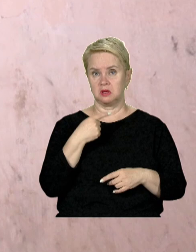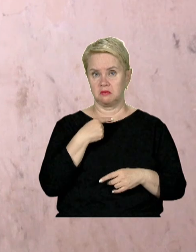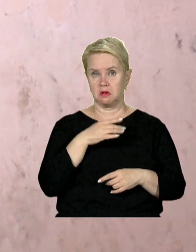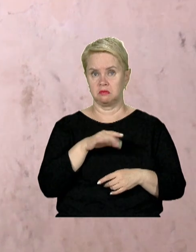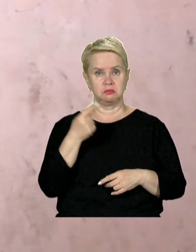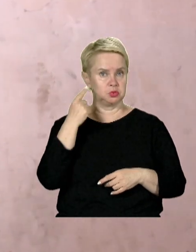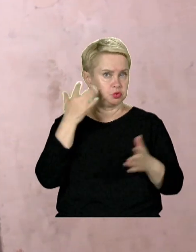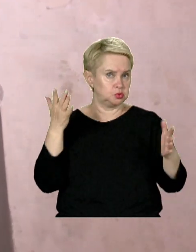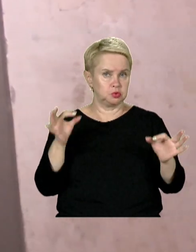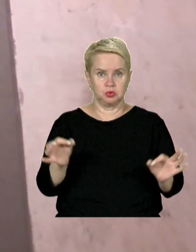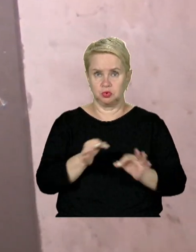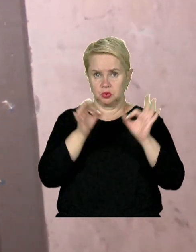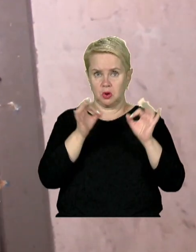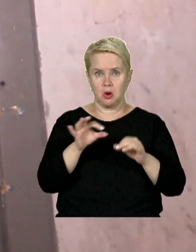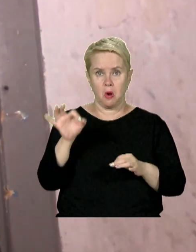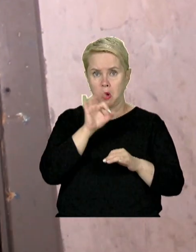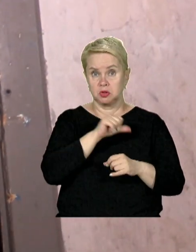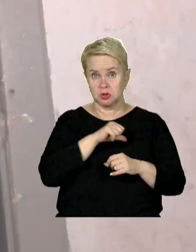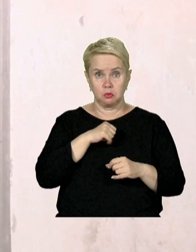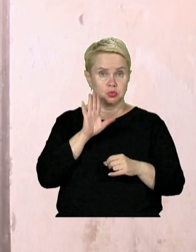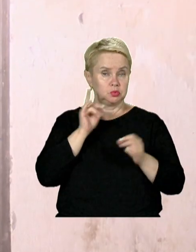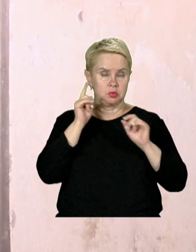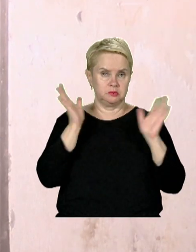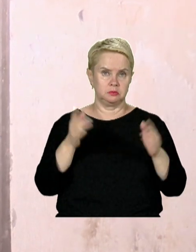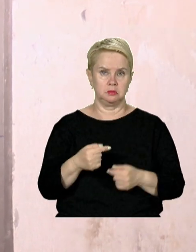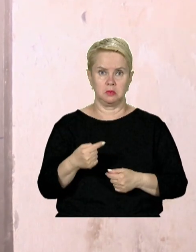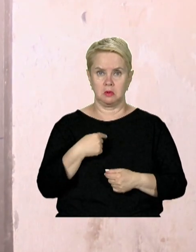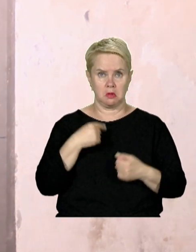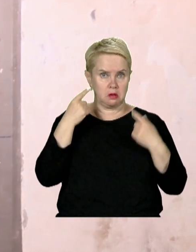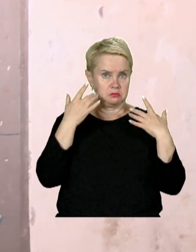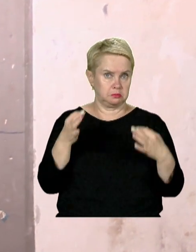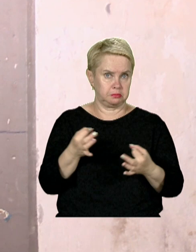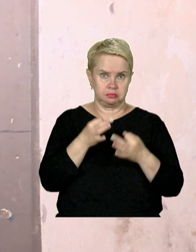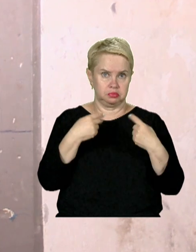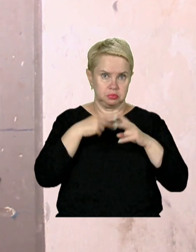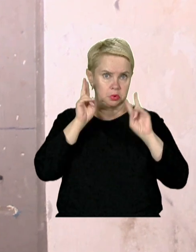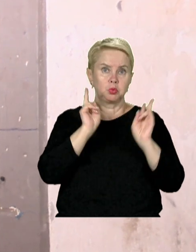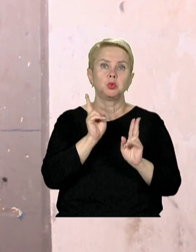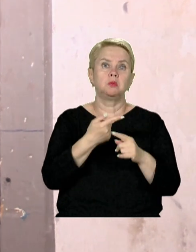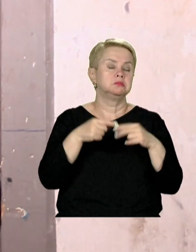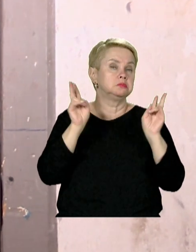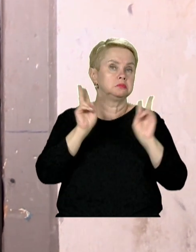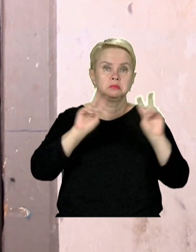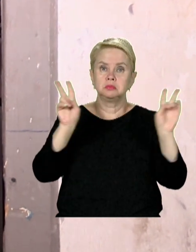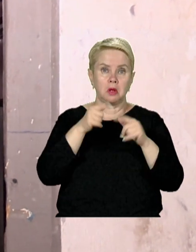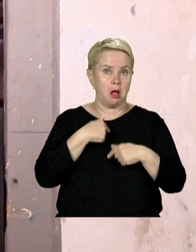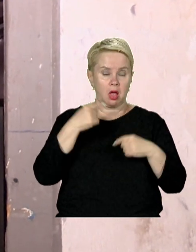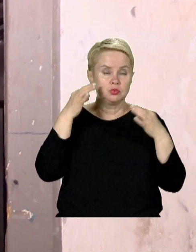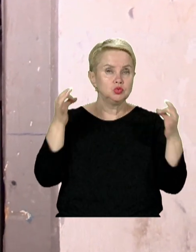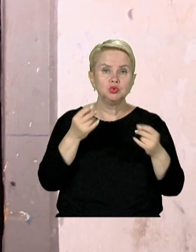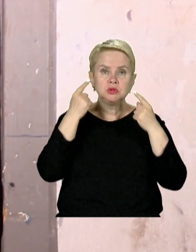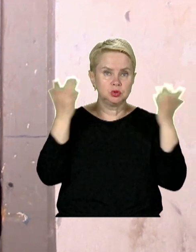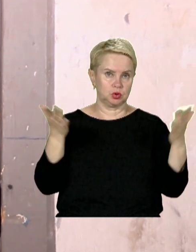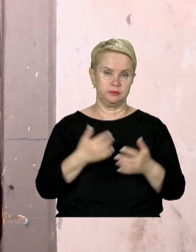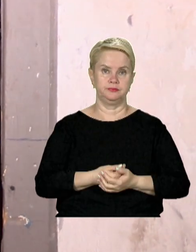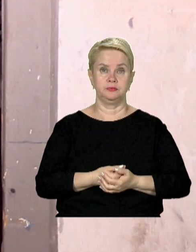не чув ані про інцидент, ані про саму жінку. Я ж не слухав об цьому і навіть не знаю, хто це. Я не слухав просто